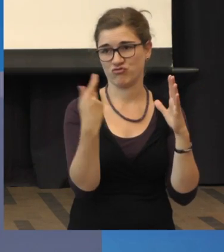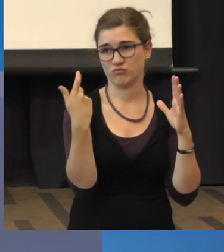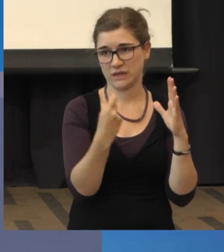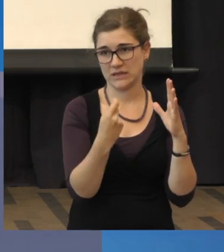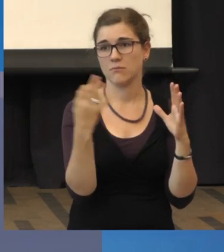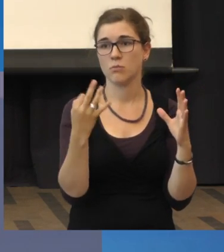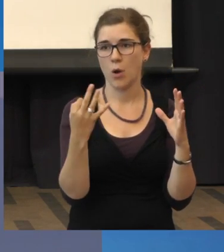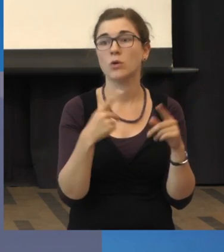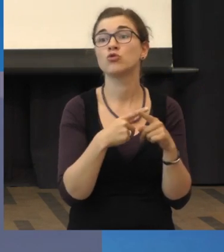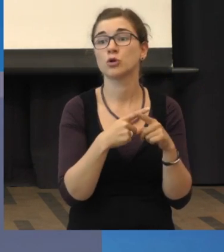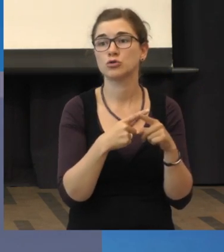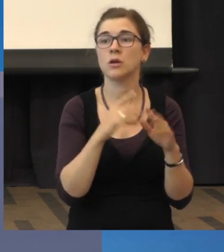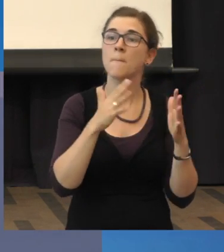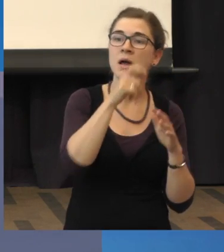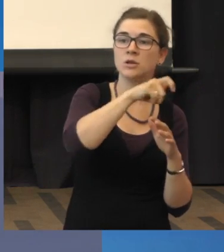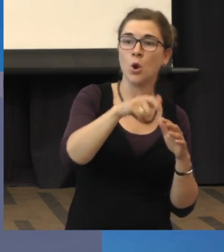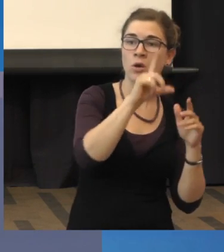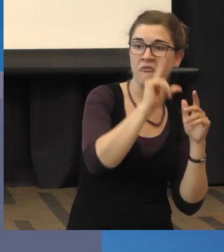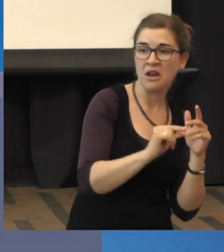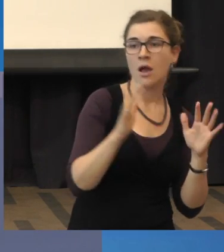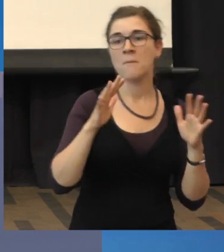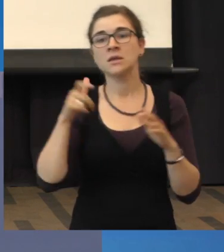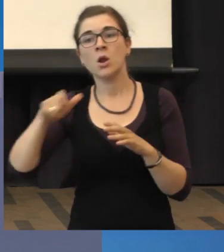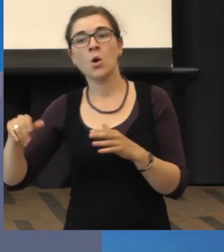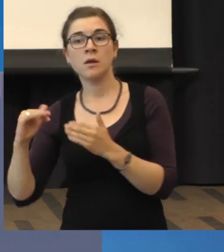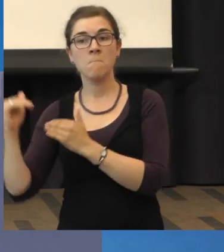im Mittel. Der eine braucht mehr, der andere braucht weniger.